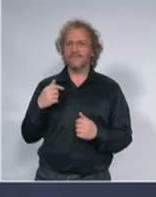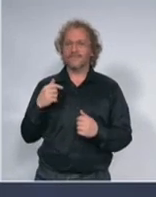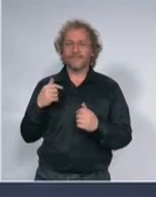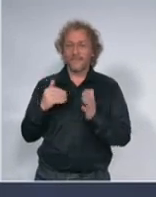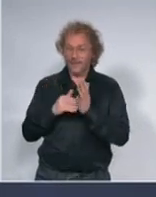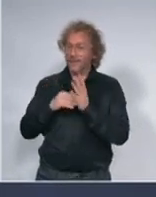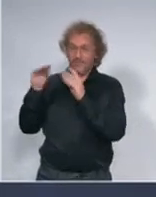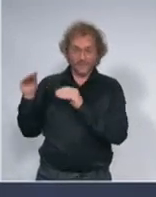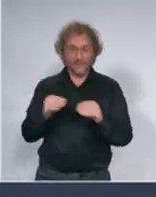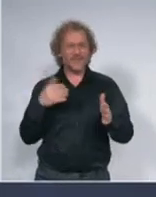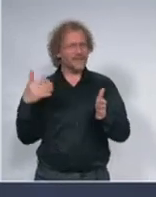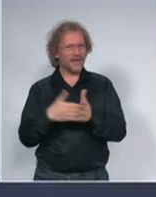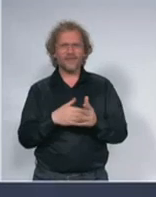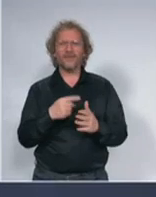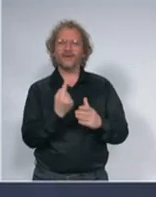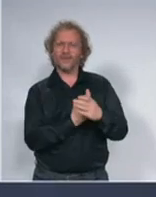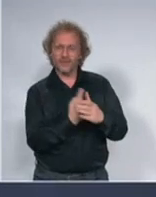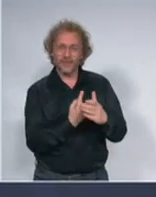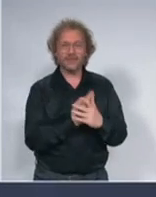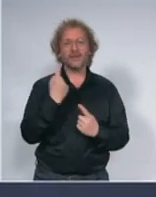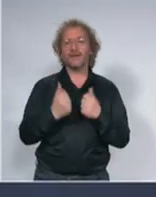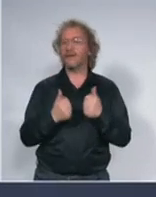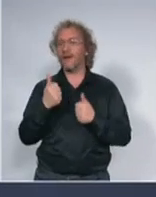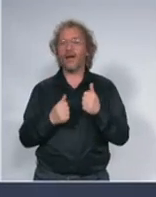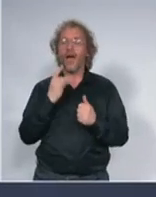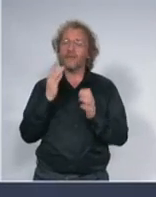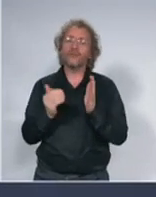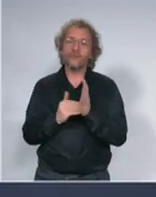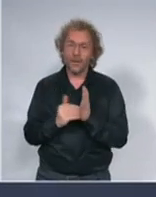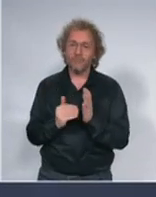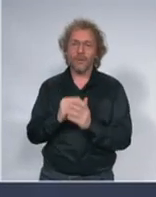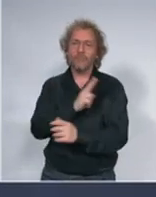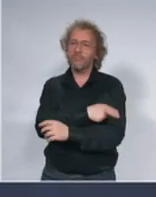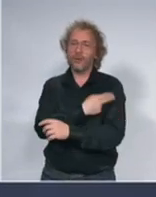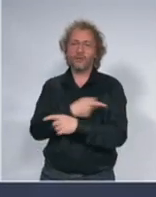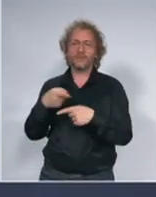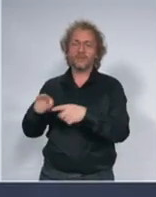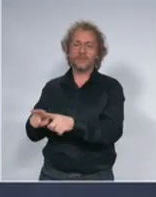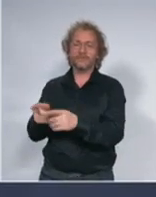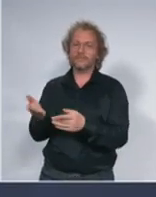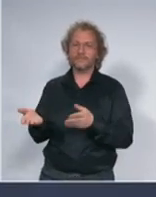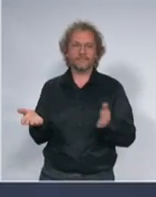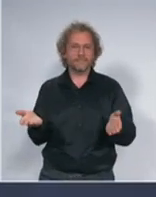izolaciju sa kontrolom ili ukoliko je potrebno da se hospitalizuje onda ih hospitalizujemo.